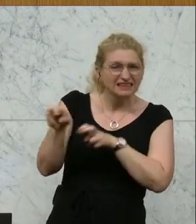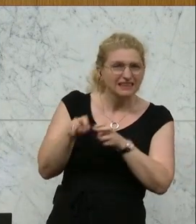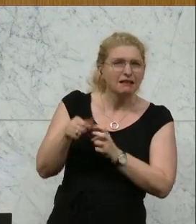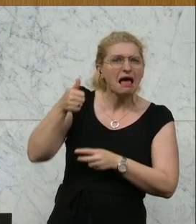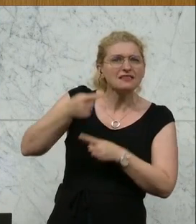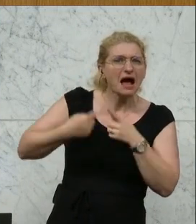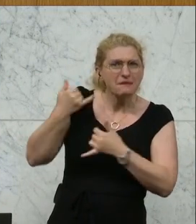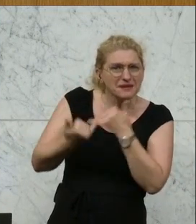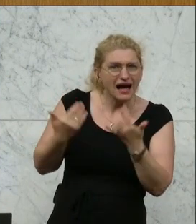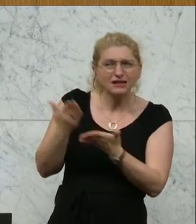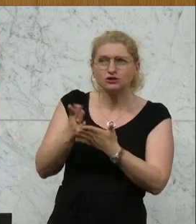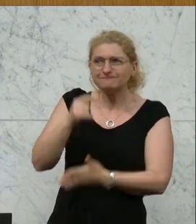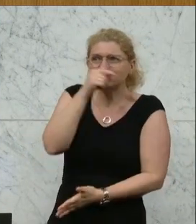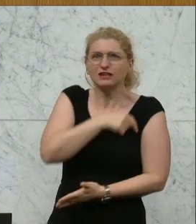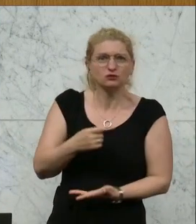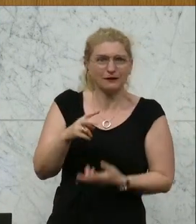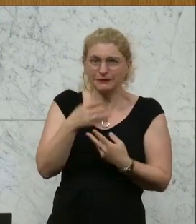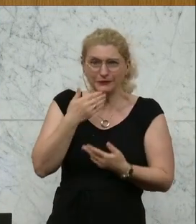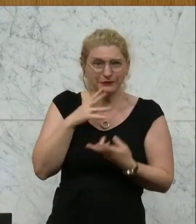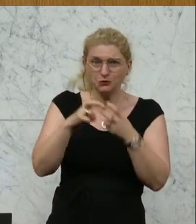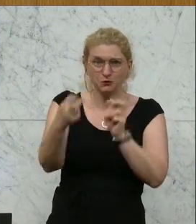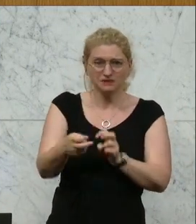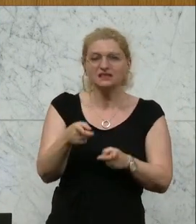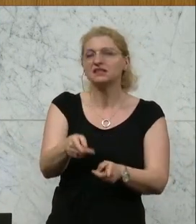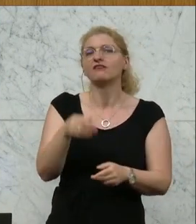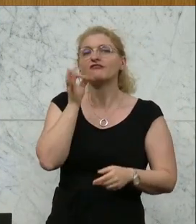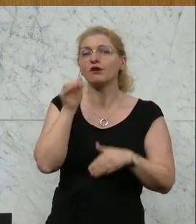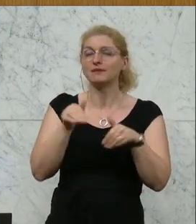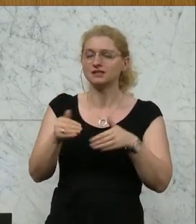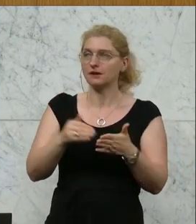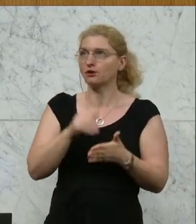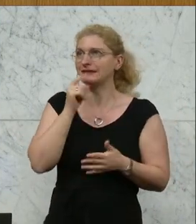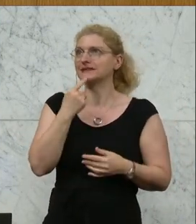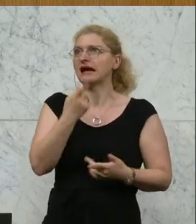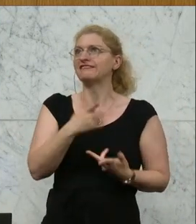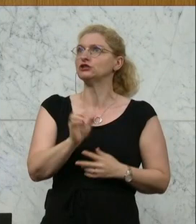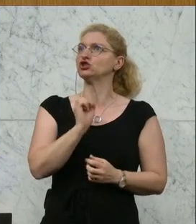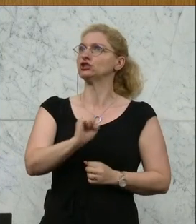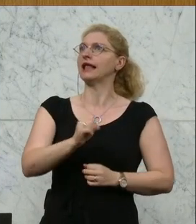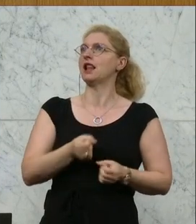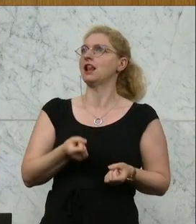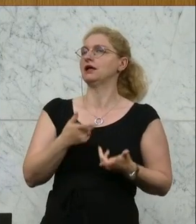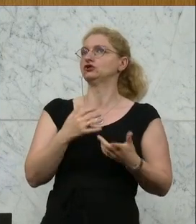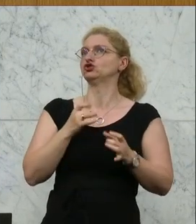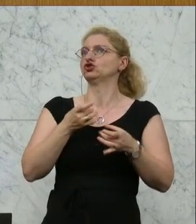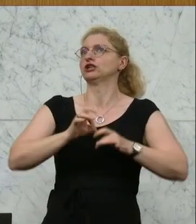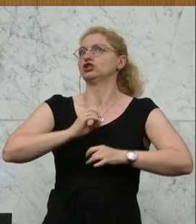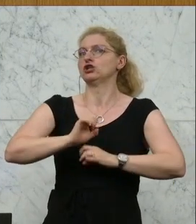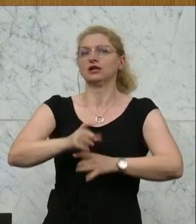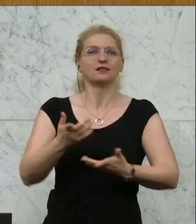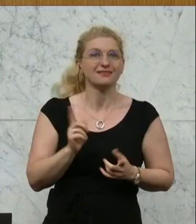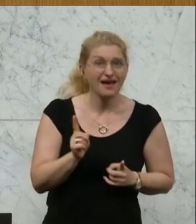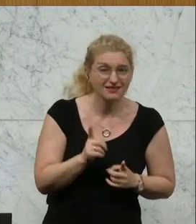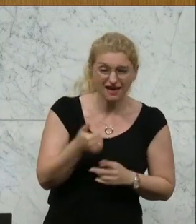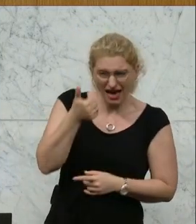umzusetzen. Hier braucht man nicht, Frau Ministerin, von Schnellschüssen sprechen. Eineinhalb Jahre, eineinhalb Jahre zur Vorbereitung ist